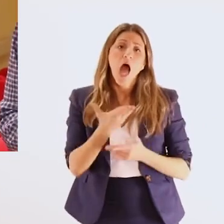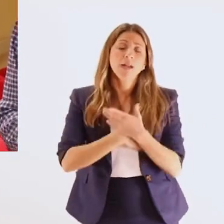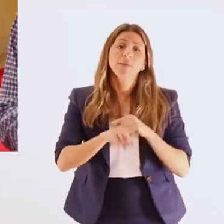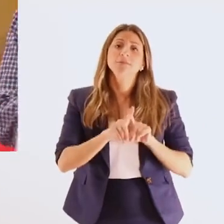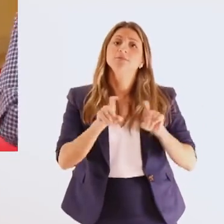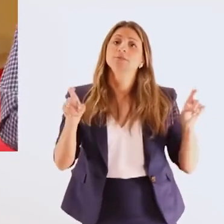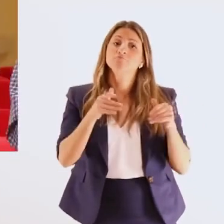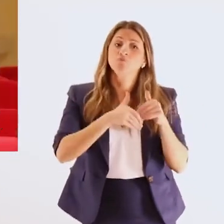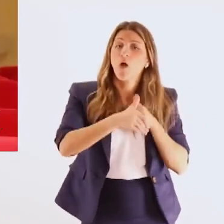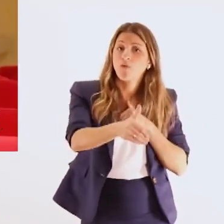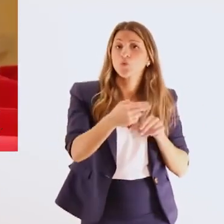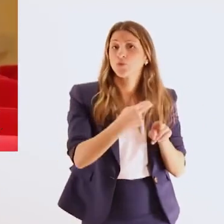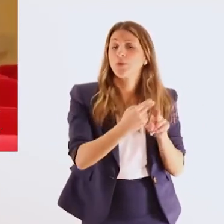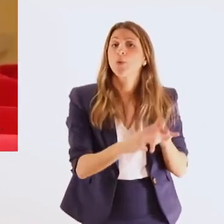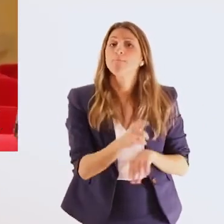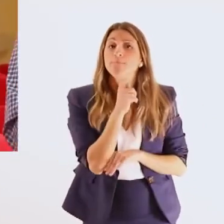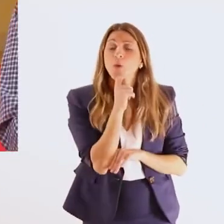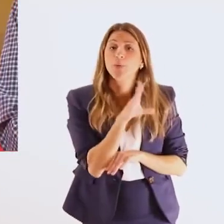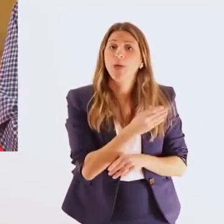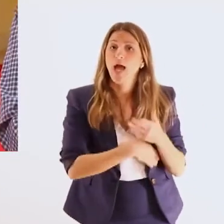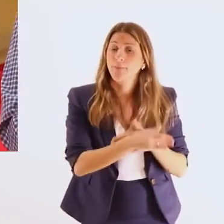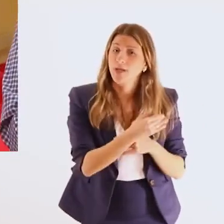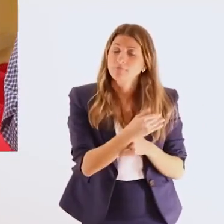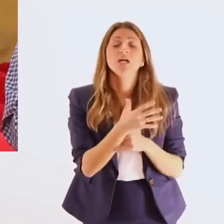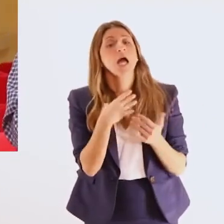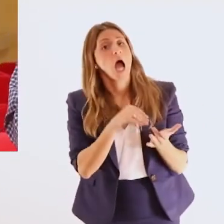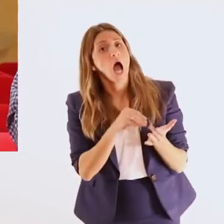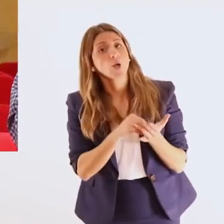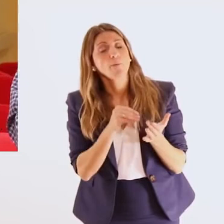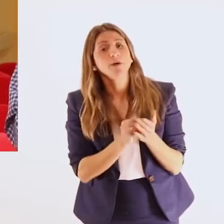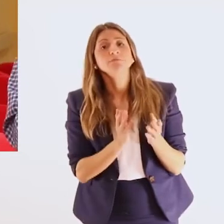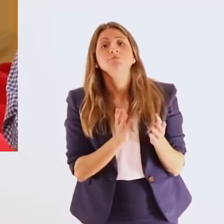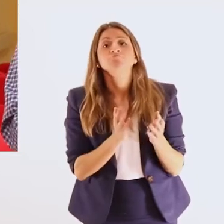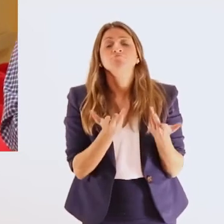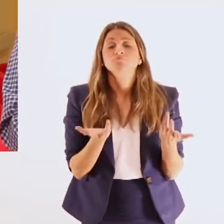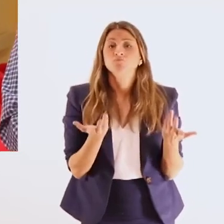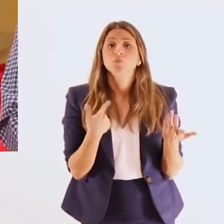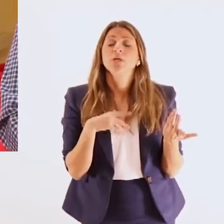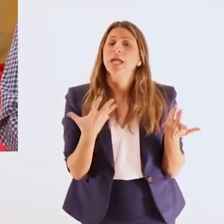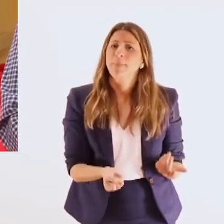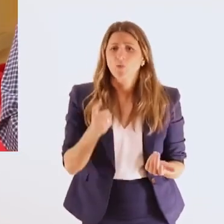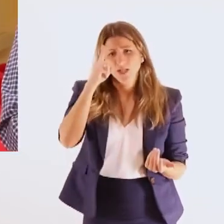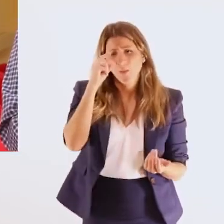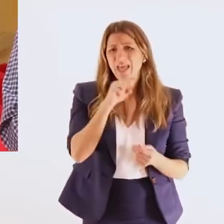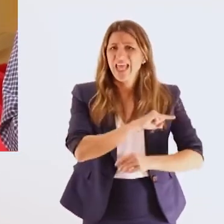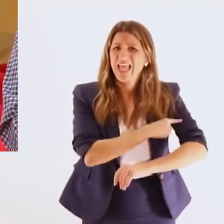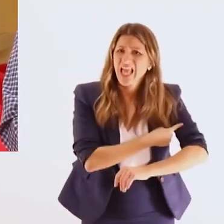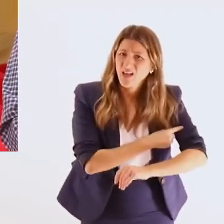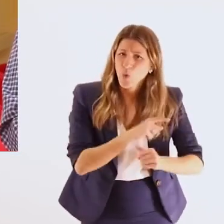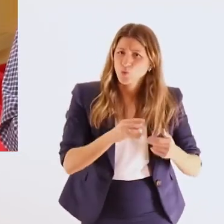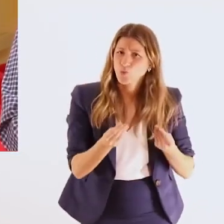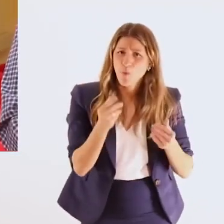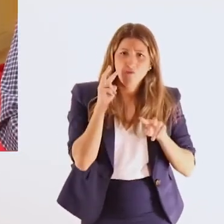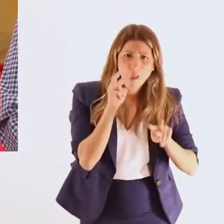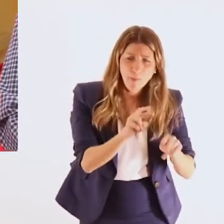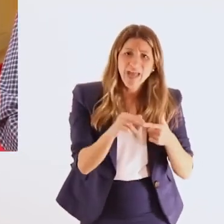επέδρασε καταληκτικά στην εξέλιξη των πολιτικών αναπηρίας με τις διαφορετικές προσεγγίσεις της αναπηρίας όπως είναι η ιατρική προσέγγιση η κοινωνική